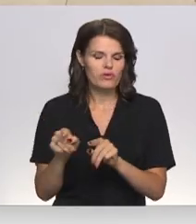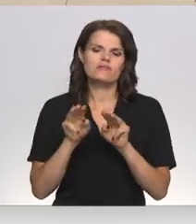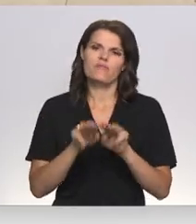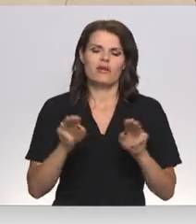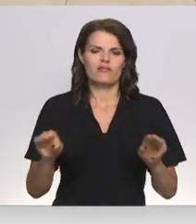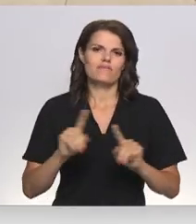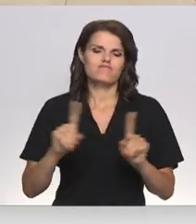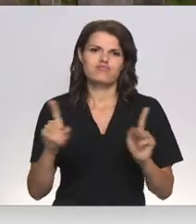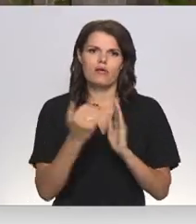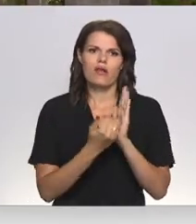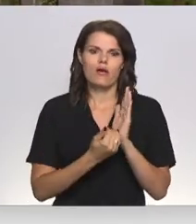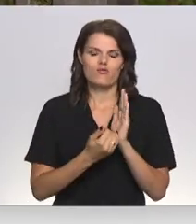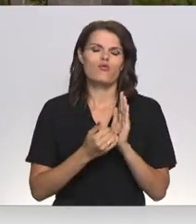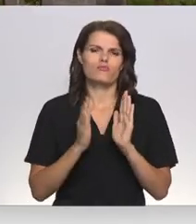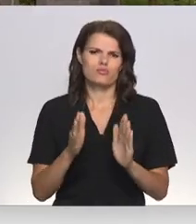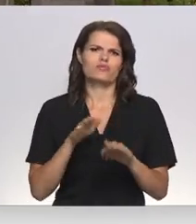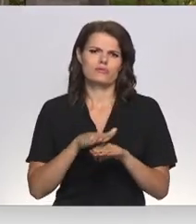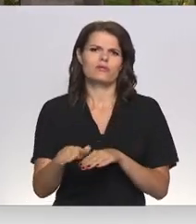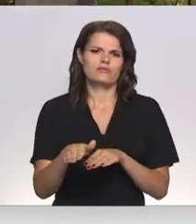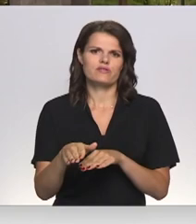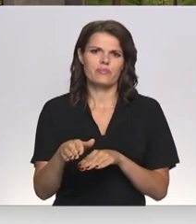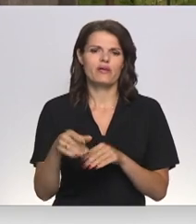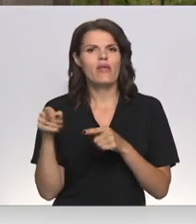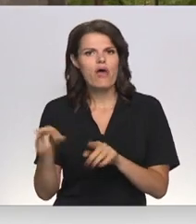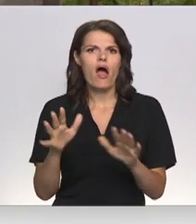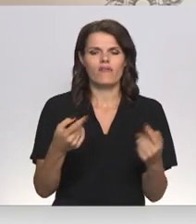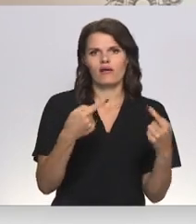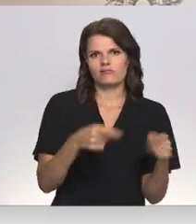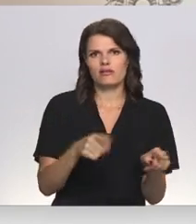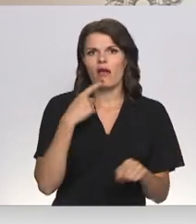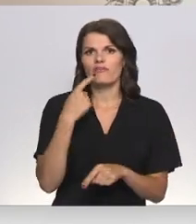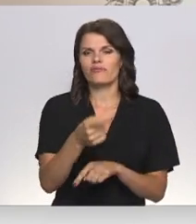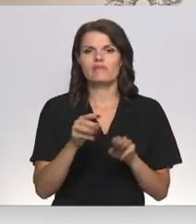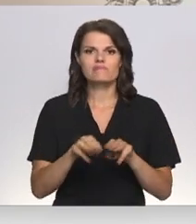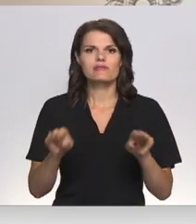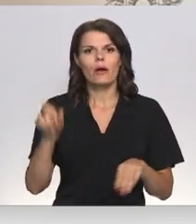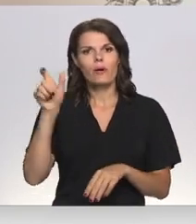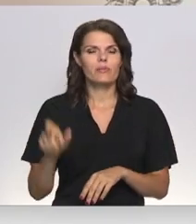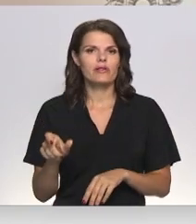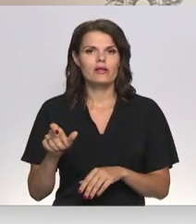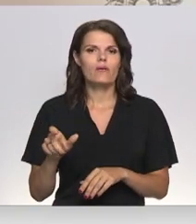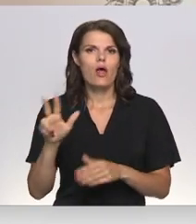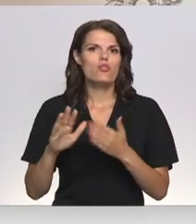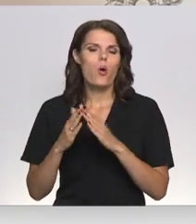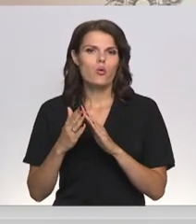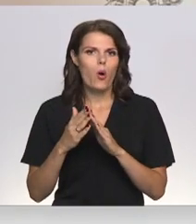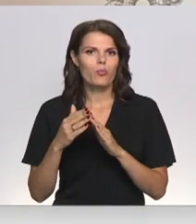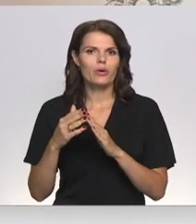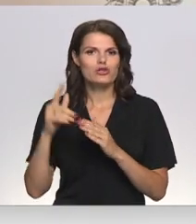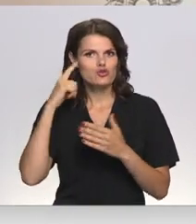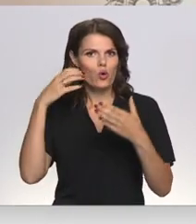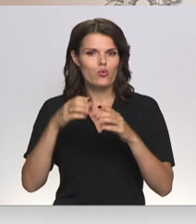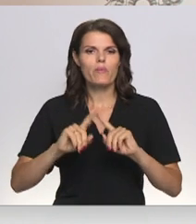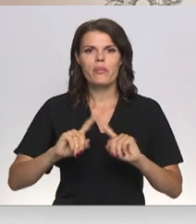nodrošināšanu vienā vai citā veidā uzsvēra ministrs. Daugavpils valsts pilsētas domai un priekšsēdētājam ir